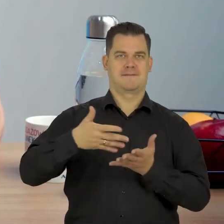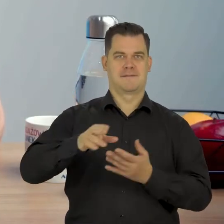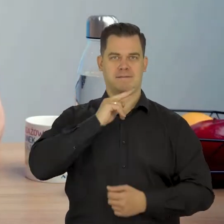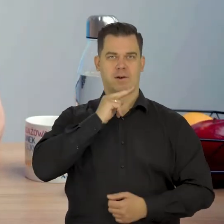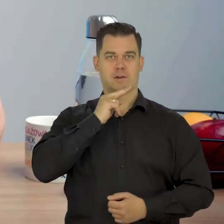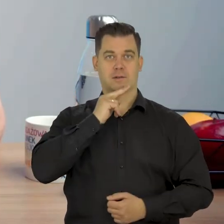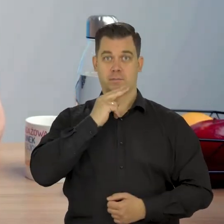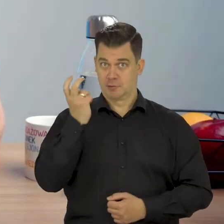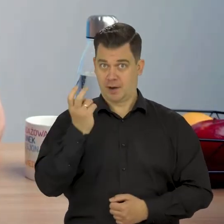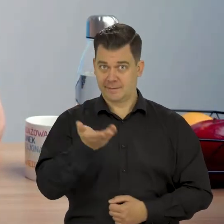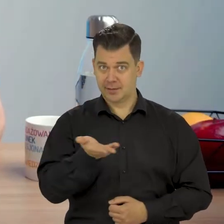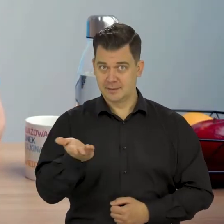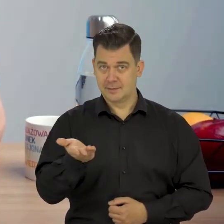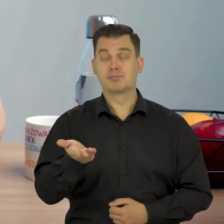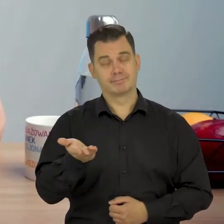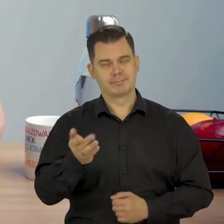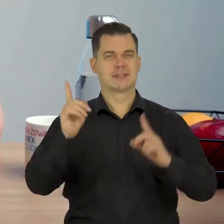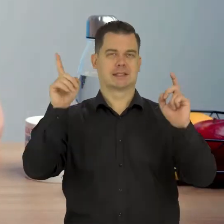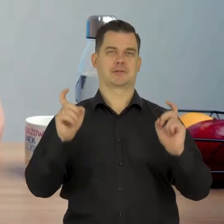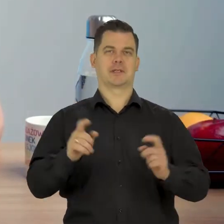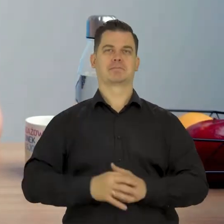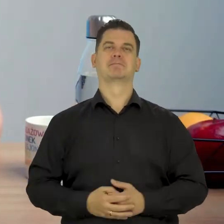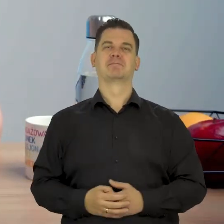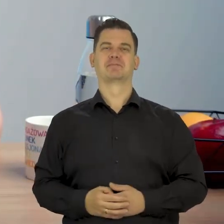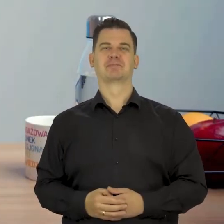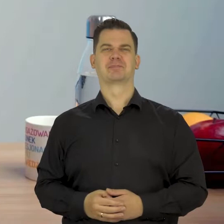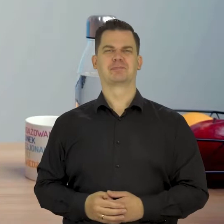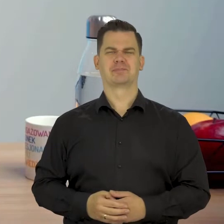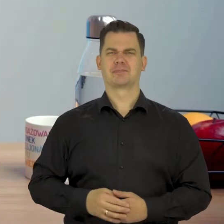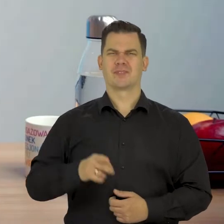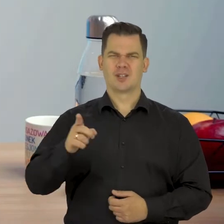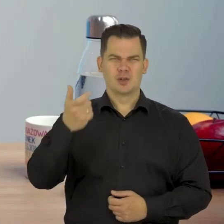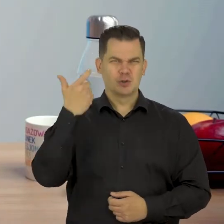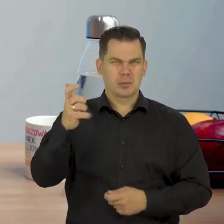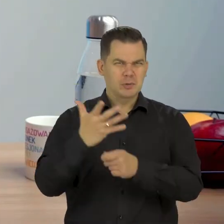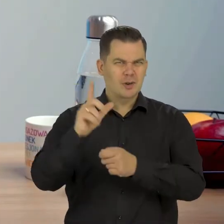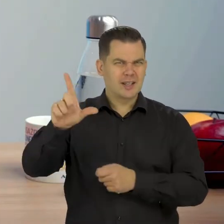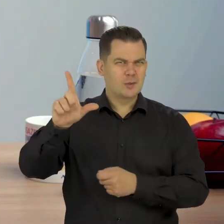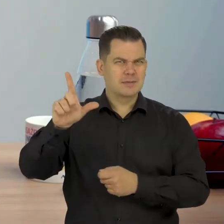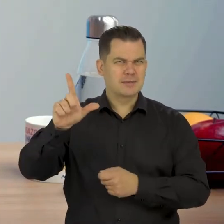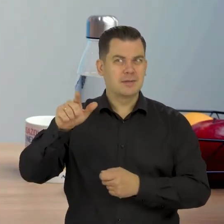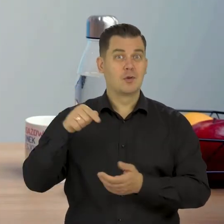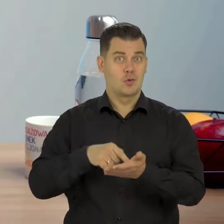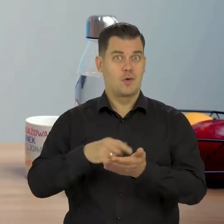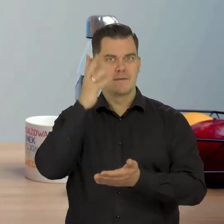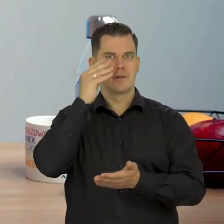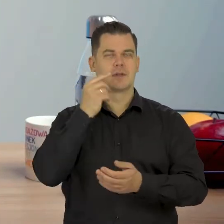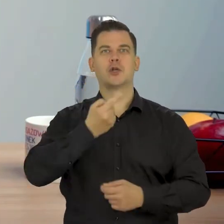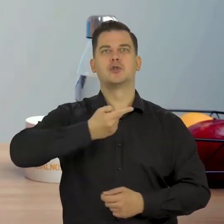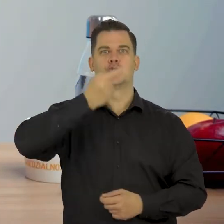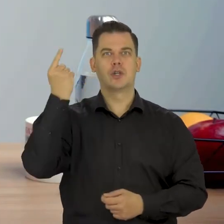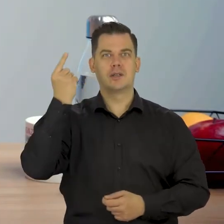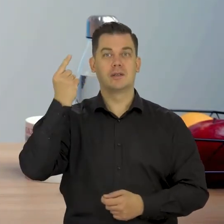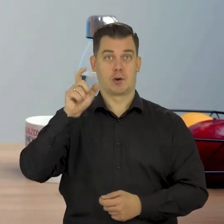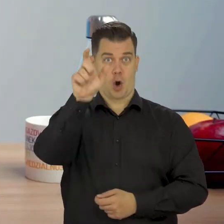domach. Zaciekawieni? No to zaczynamy. 150 litrów. Tyle wynosi w Polsce dzienne